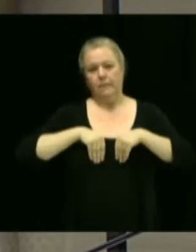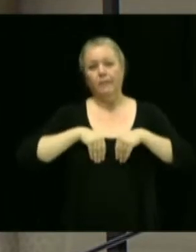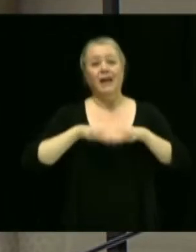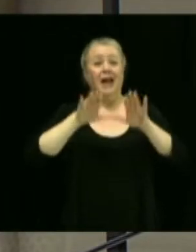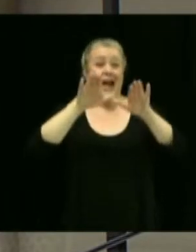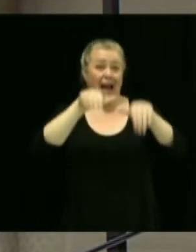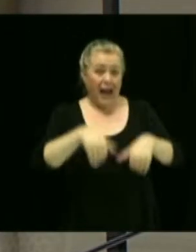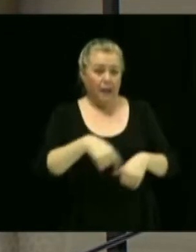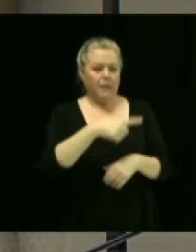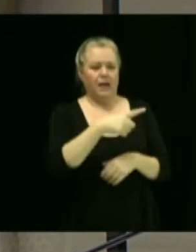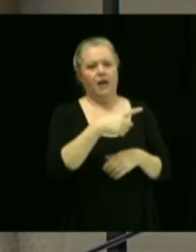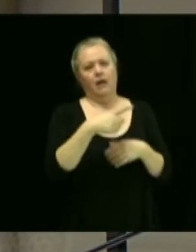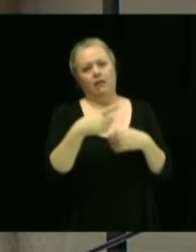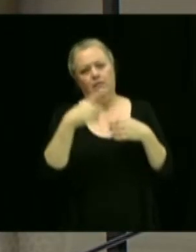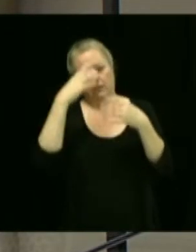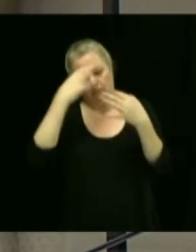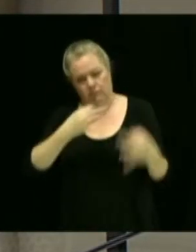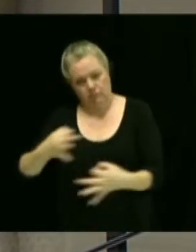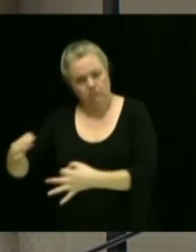qui en feront état.